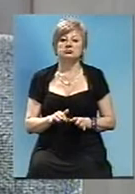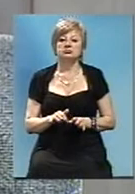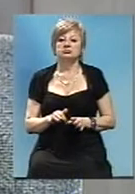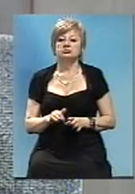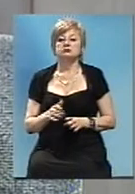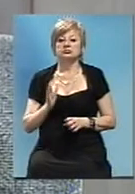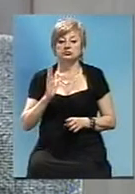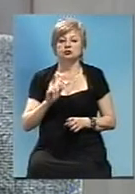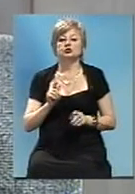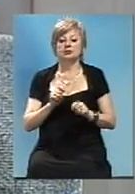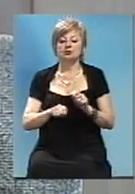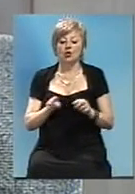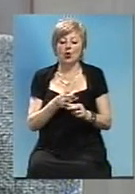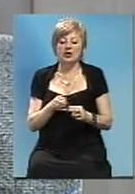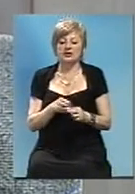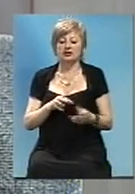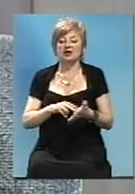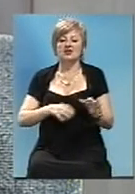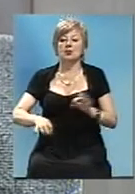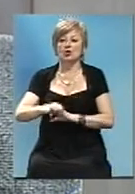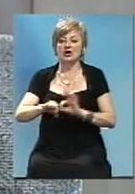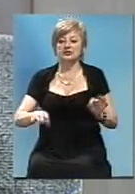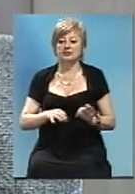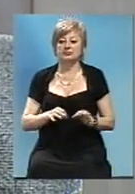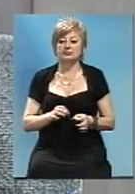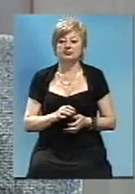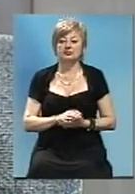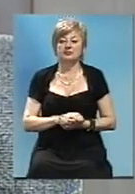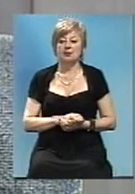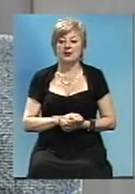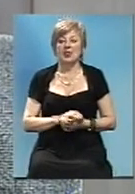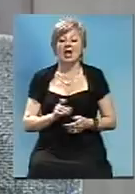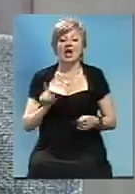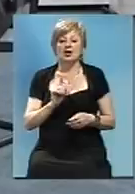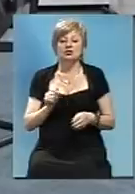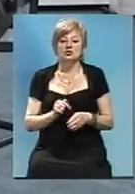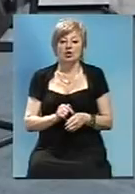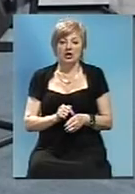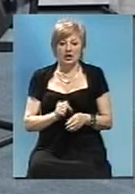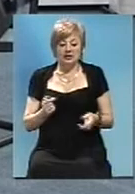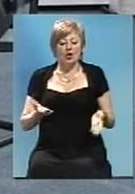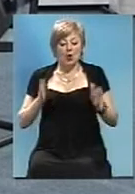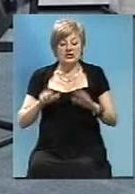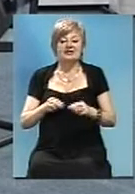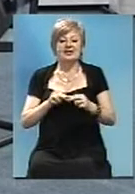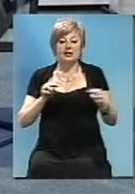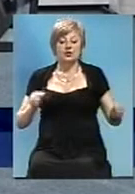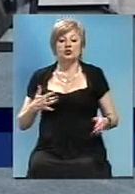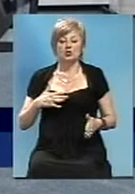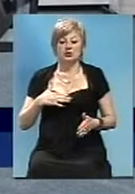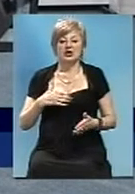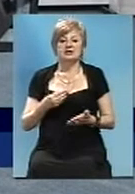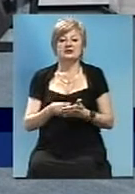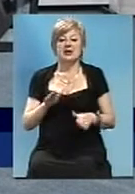скорректирувати проєкт. Щодо інших мостів в Запорізькій області? Щодо інших мостів. У нас на балансі